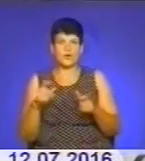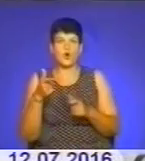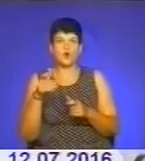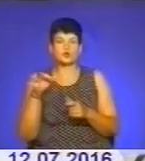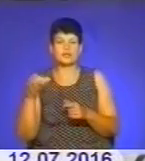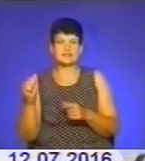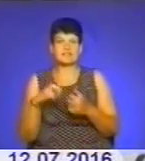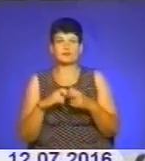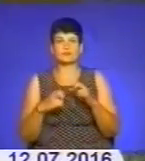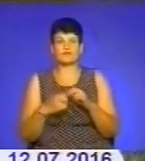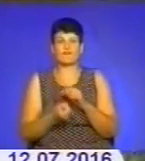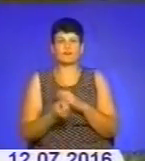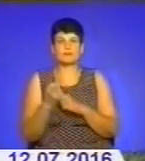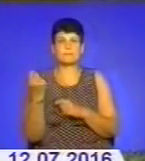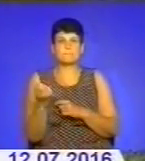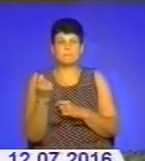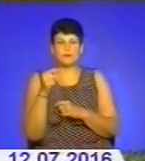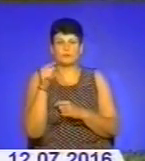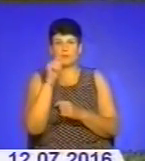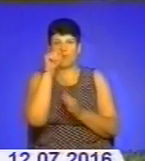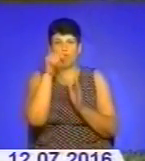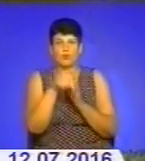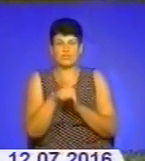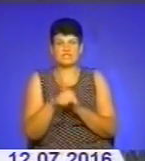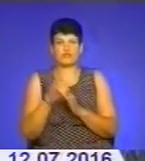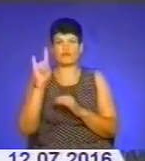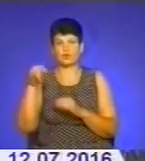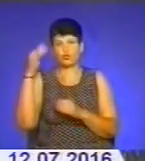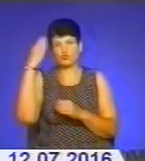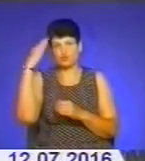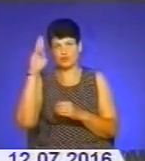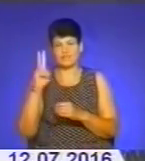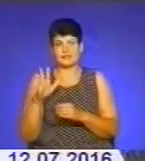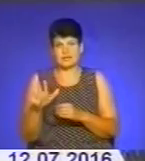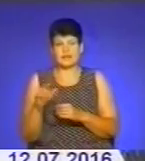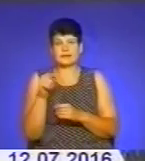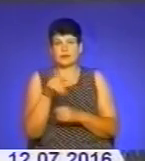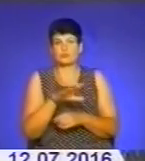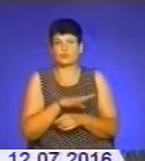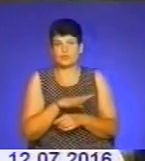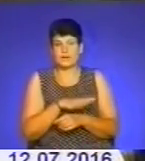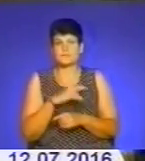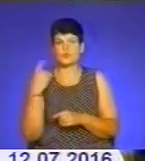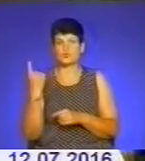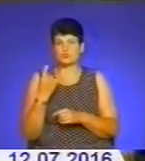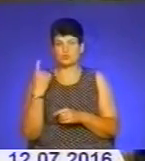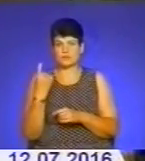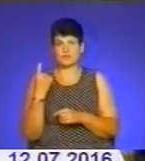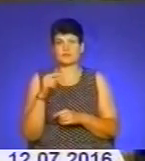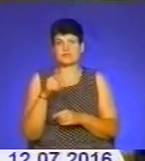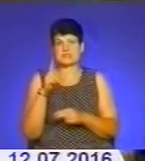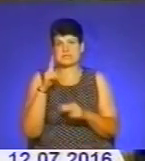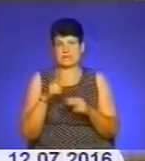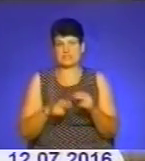-Франківщини виявилося замало, тож лиходій по лісу вікно чужої квартири. Та у помешканні була господиня. Пригоди нічного крадія закінчилися у